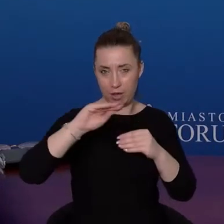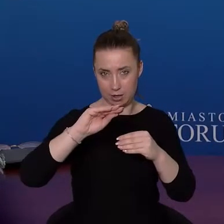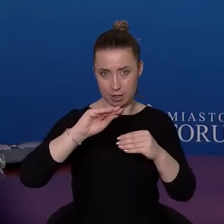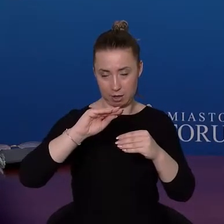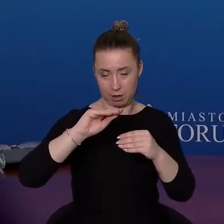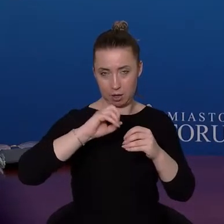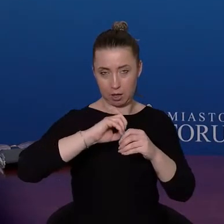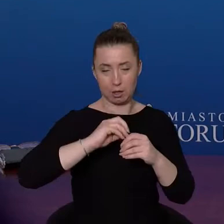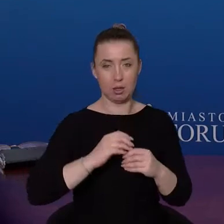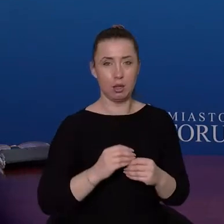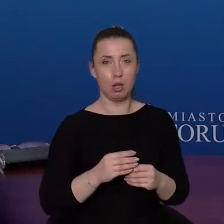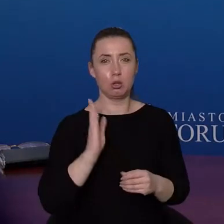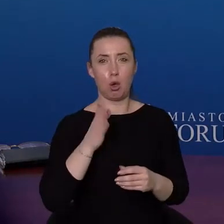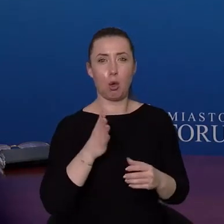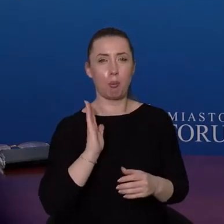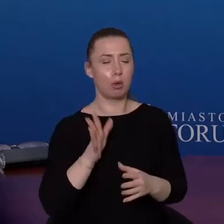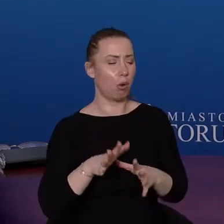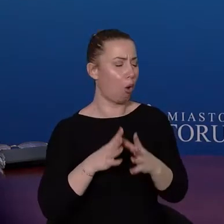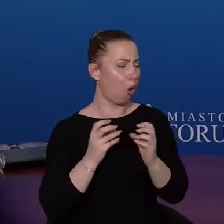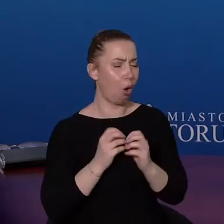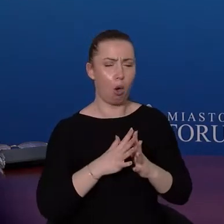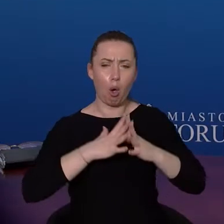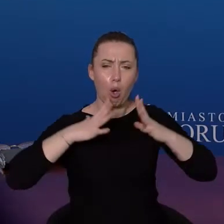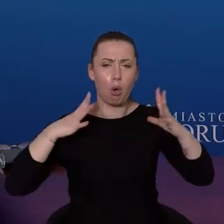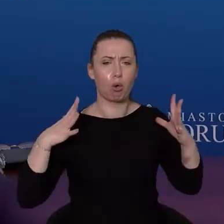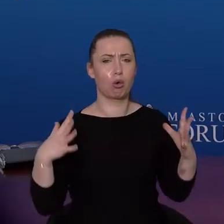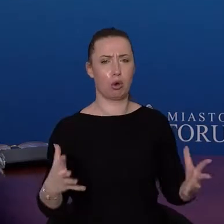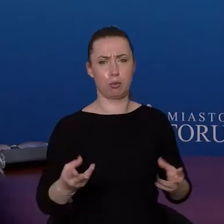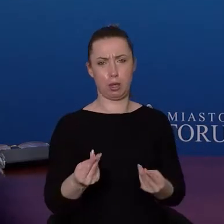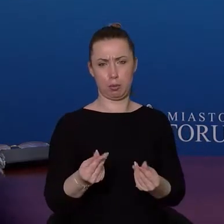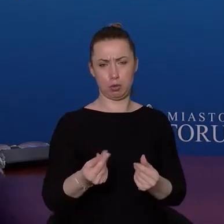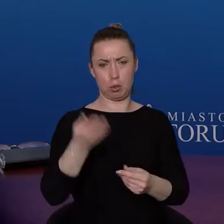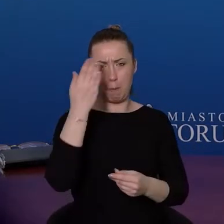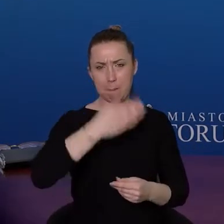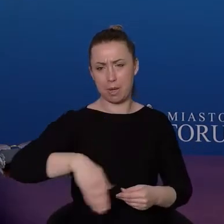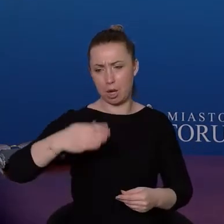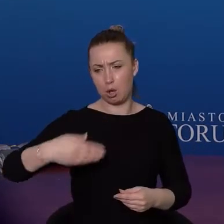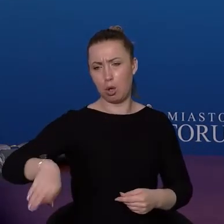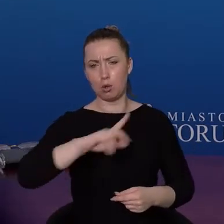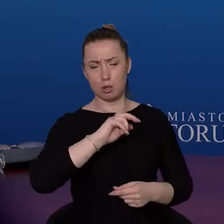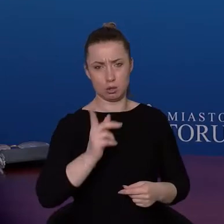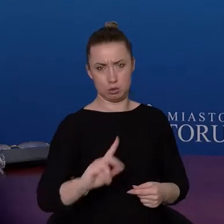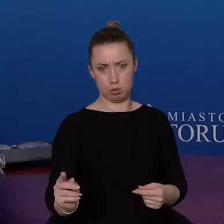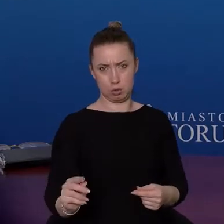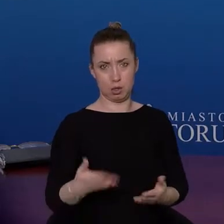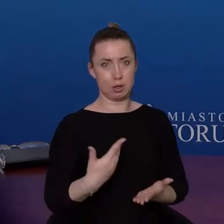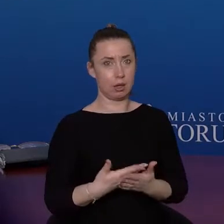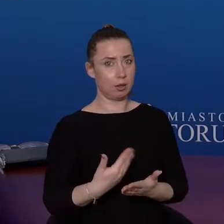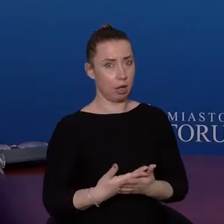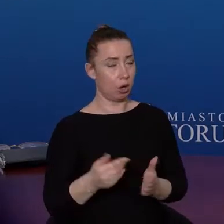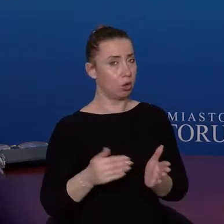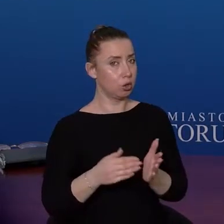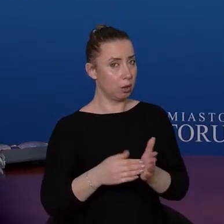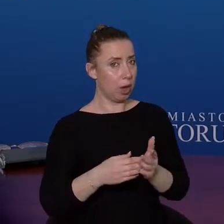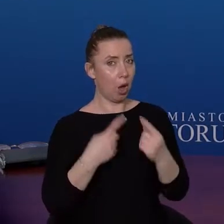kilkanaście chociaż, no to będą potężne pieniądze. To są miliony złotych. Dlatego z rozsądkiem